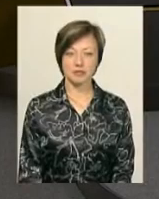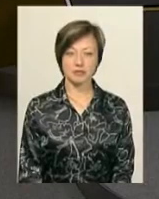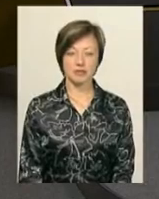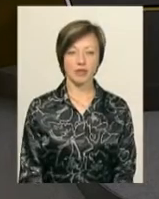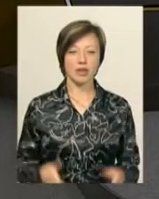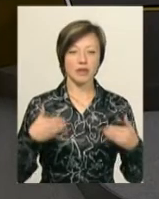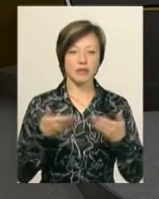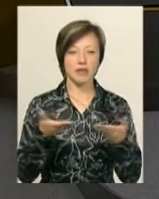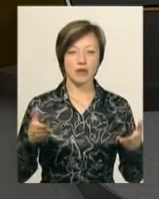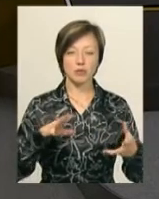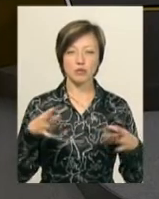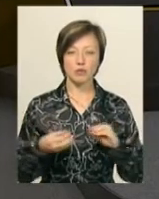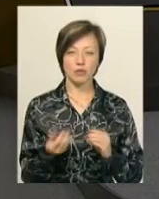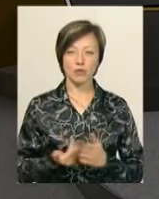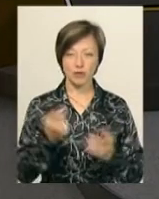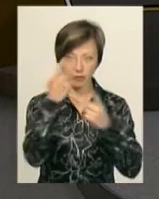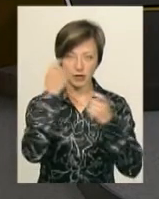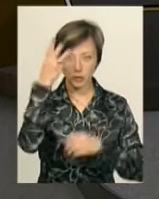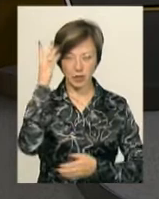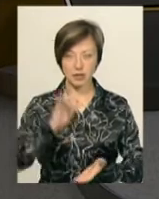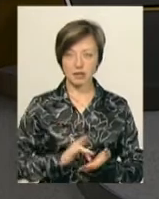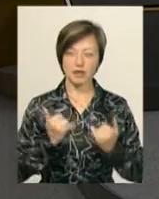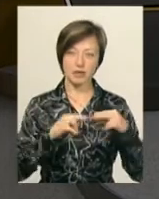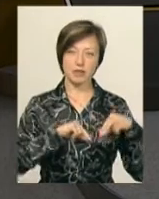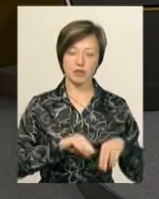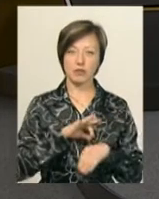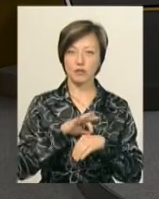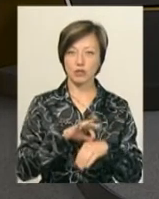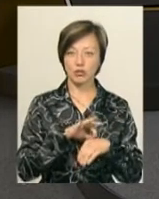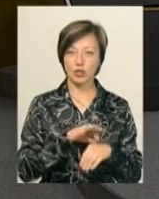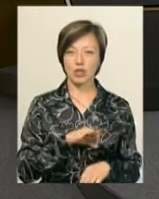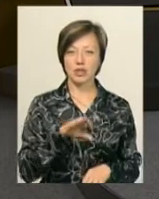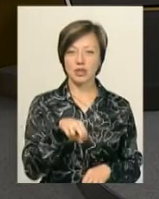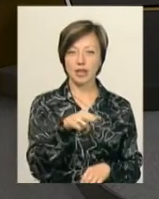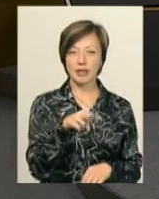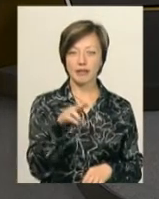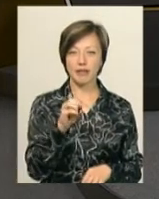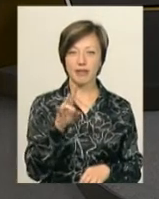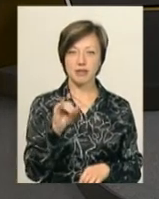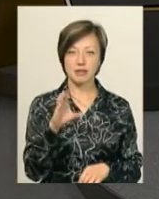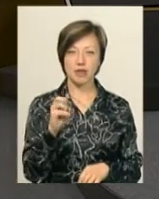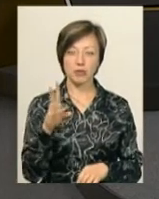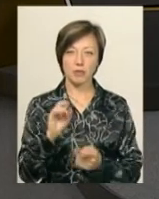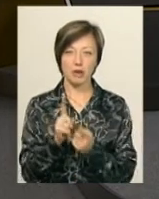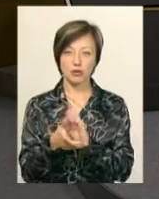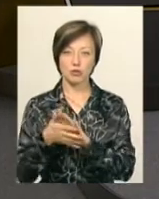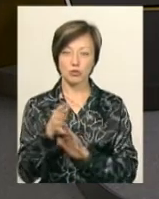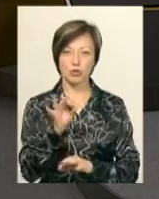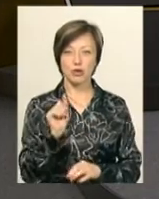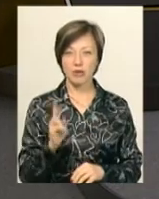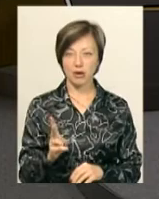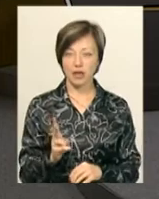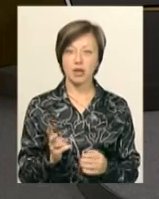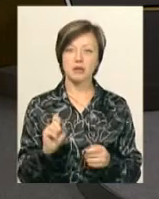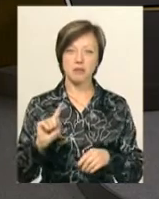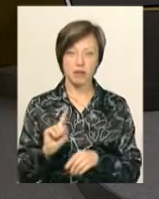Вітаю підсумковий випуск новин в ефірі Поділля Центр. У студії для вас працюють ведуча Дарина Денисенко, переклад на жестову мову Ольга Рибак.